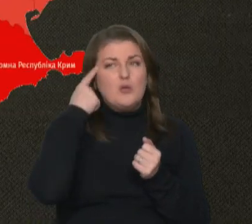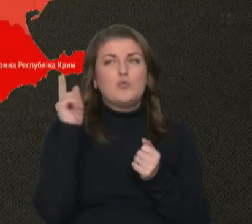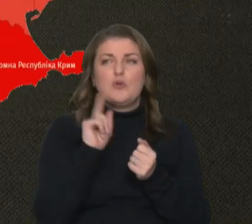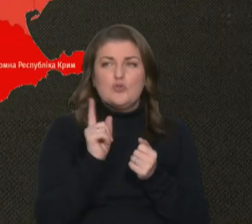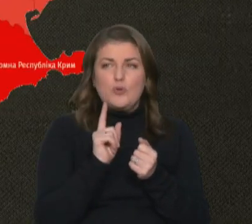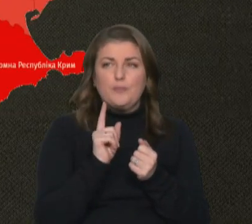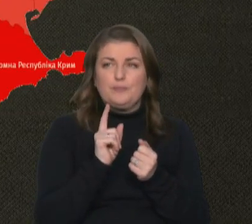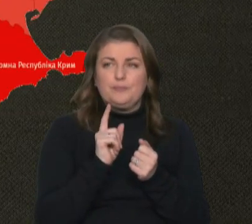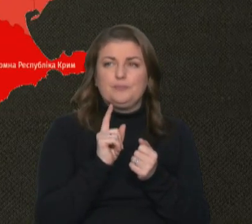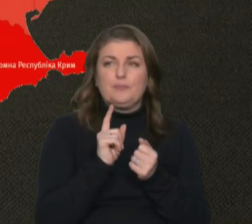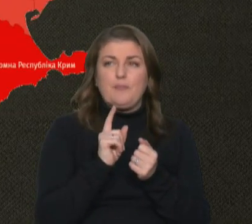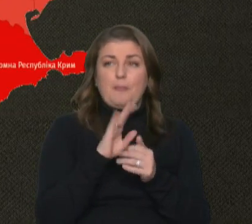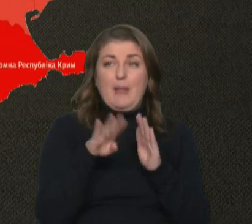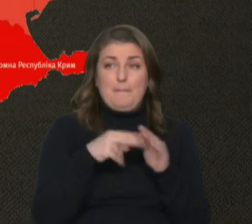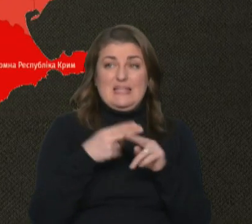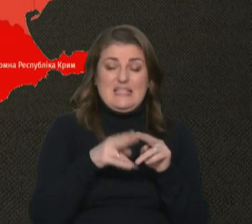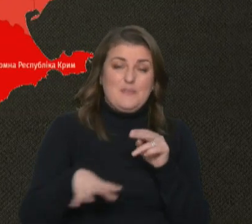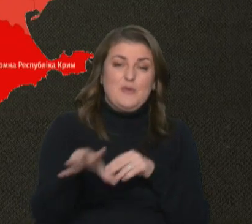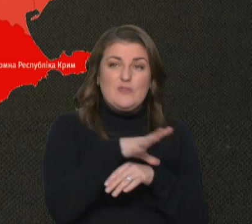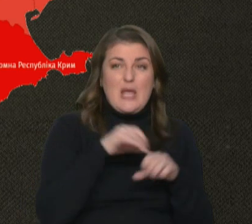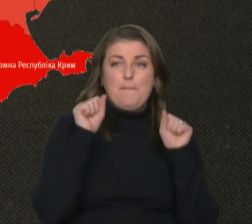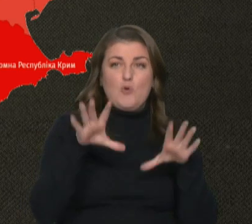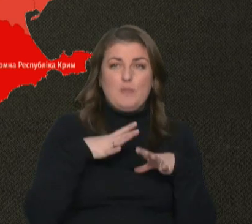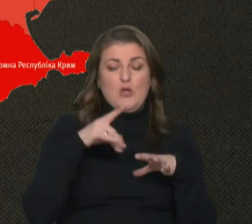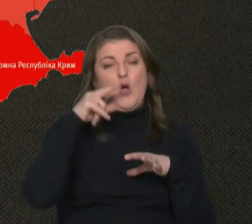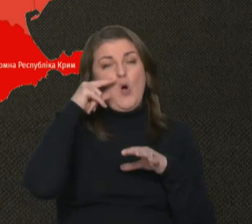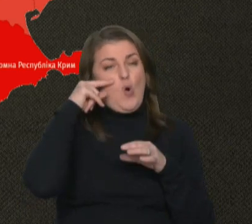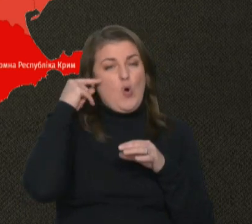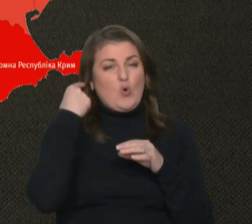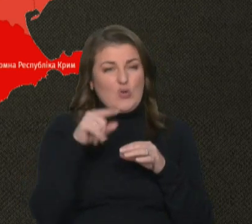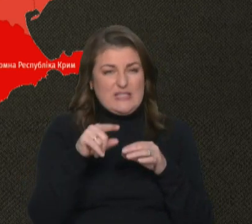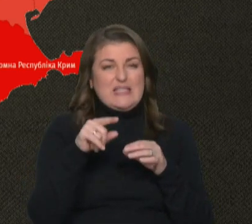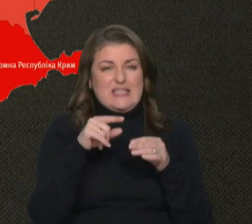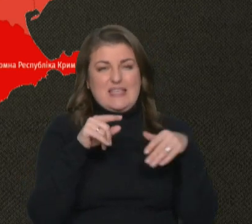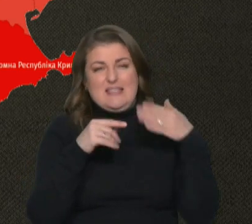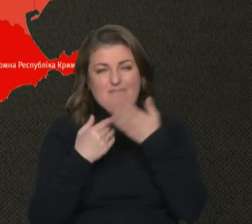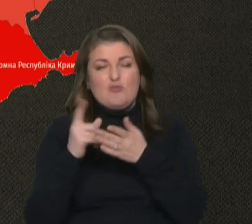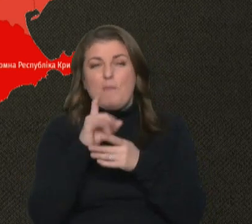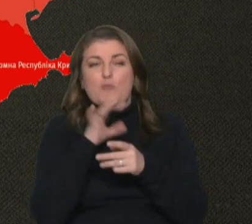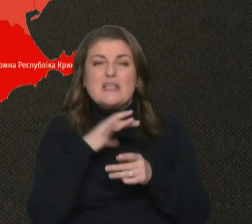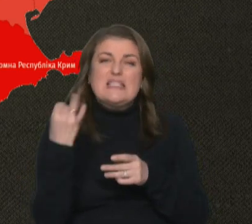що під цим всім може бути російський слід, який зацікавлений в тому, щоб